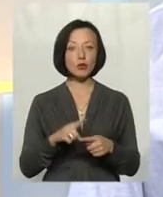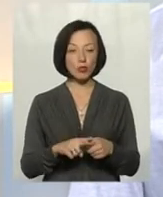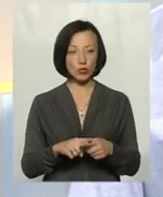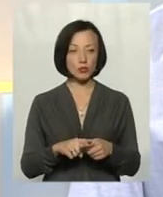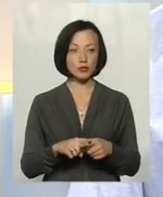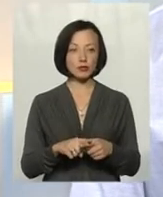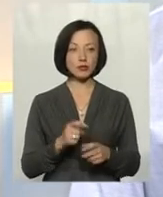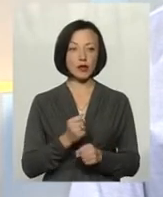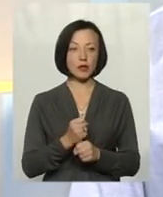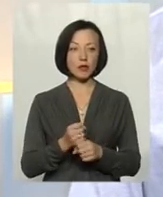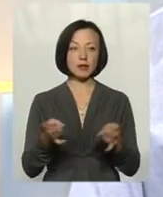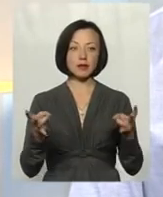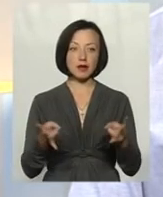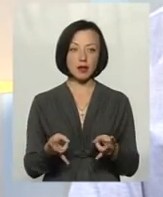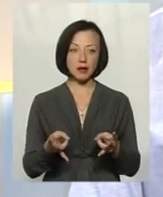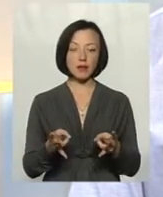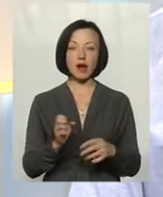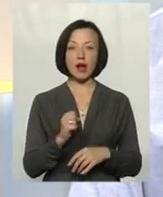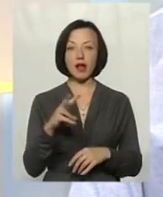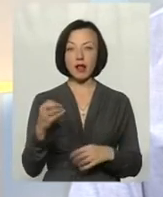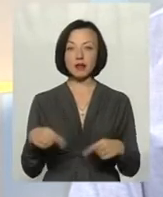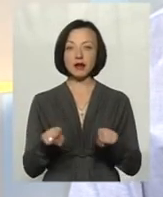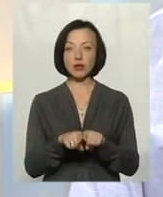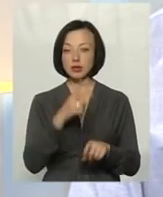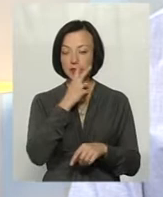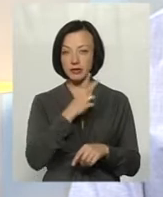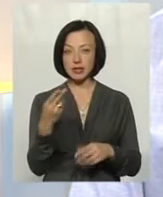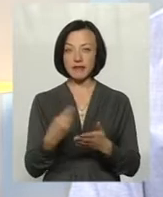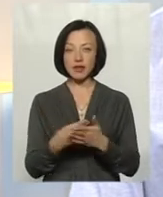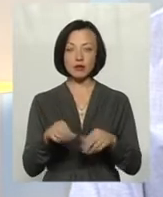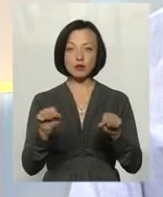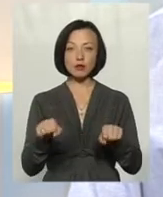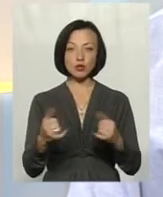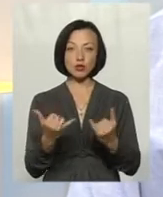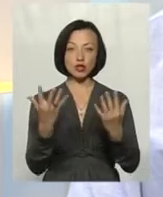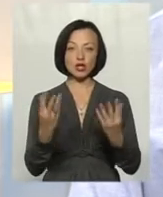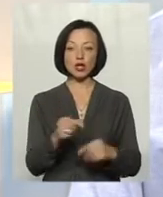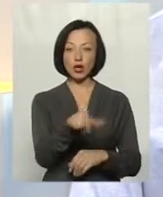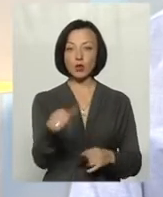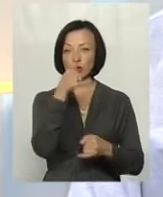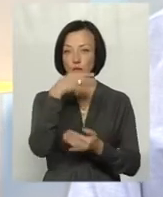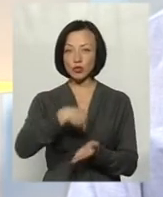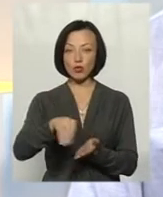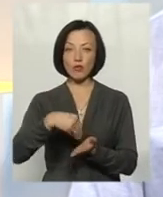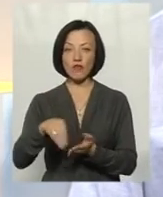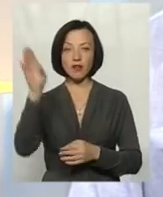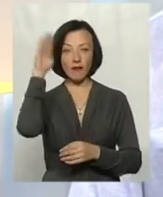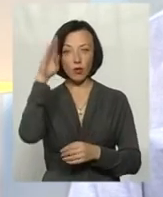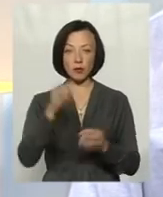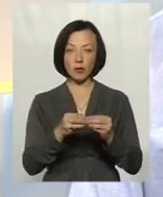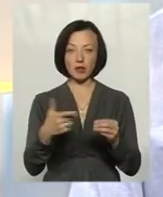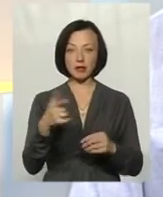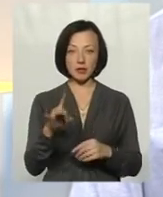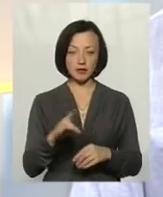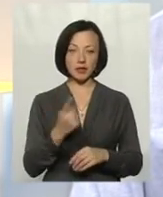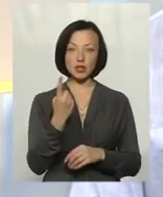Тому робити треба, але також треба дивитися на і фінансову спроможність. На сьогоднішній люди не можуть купувати ту воду навіть по 15 гривень